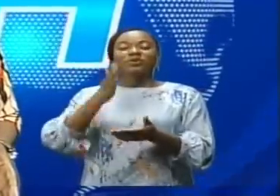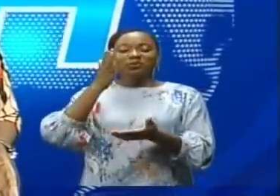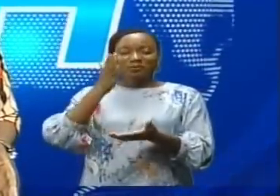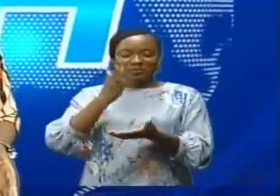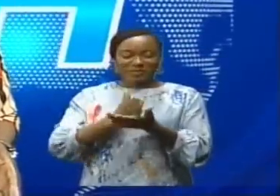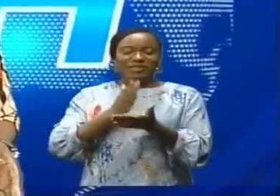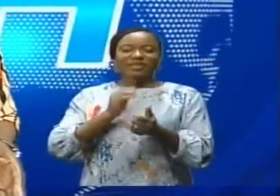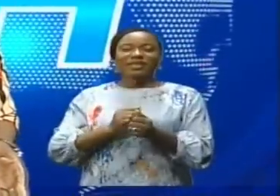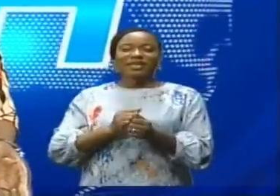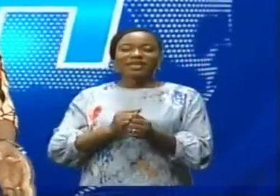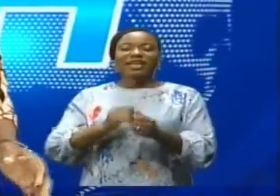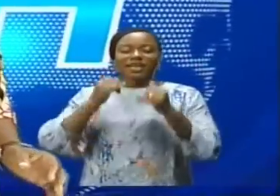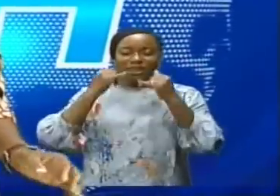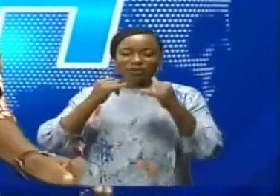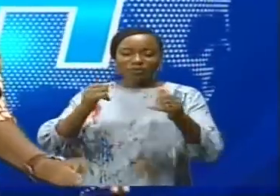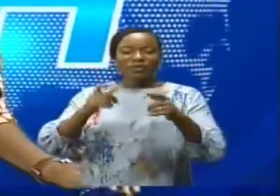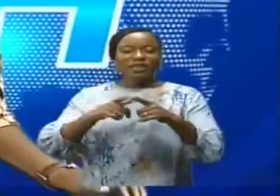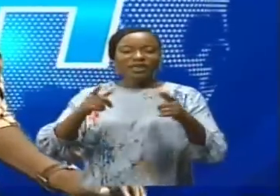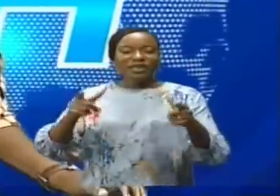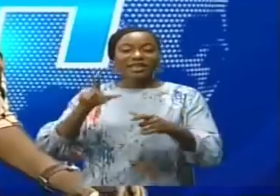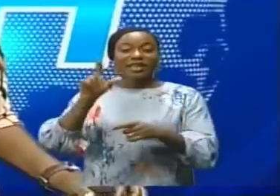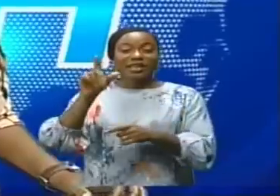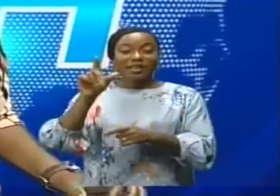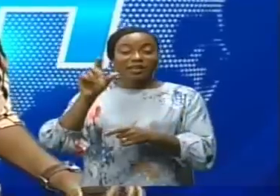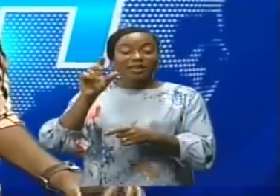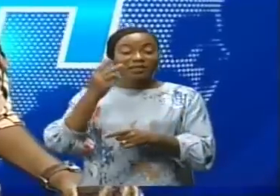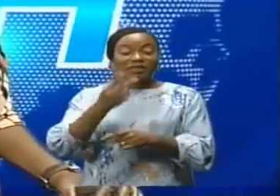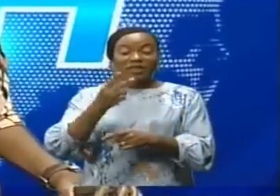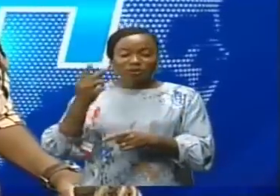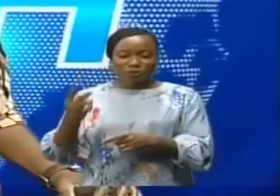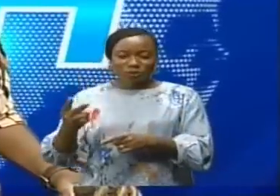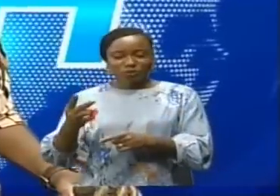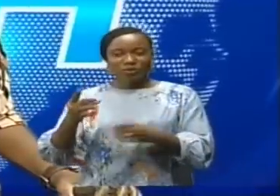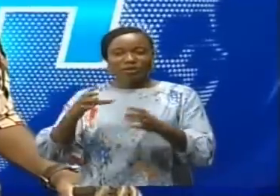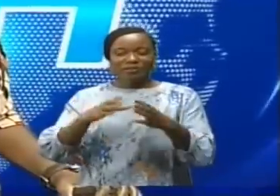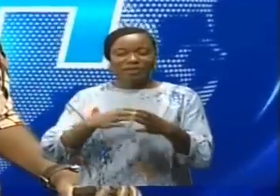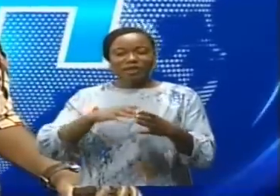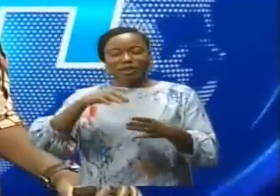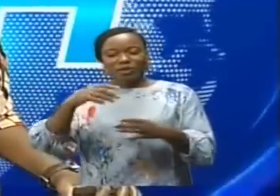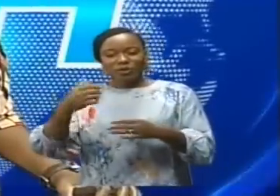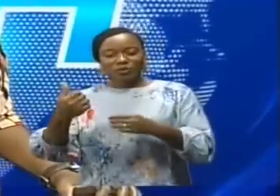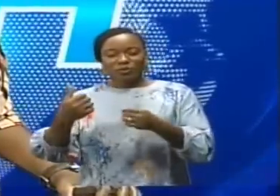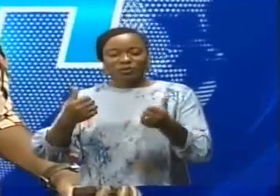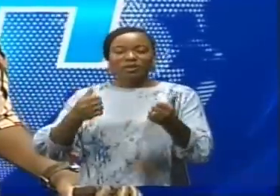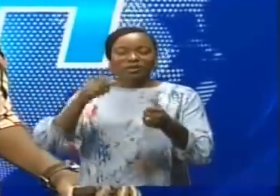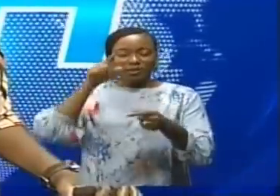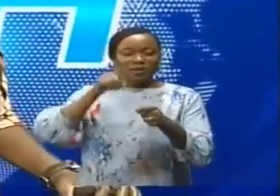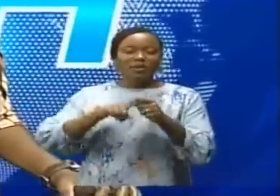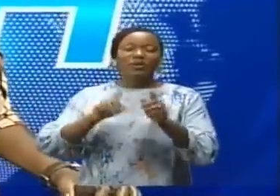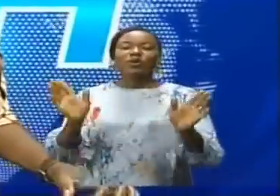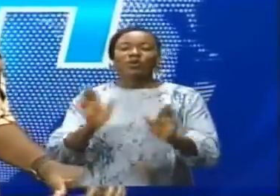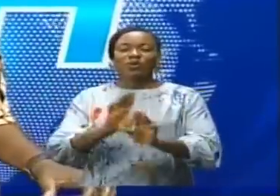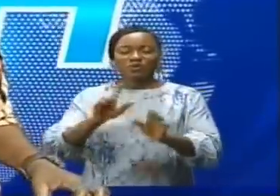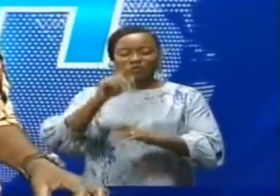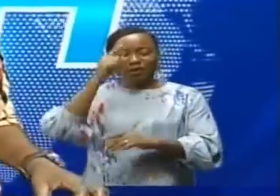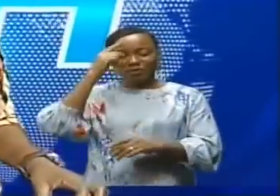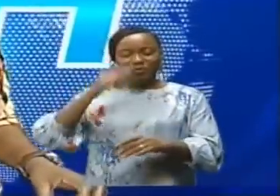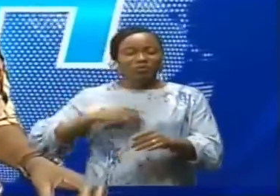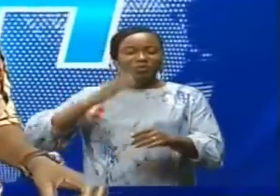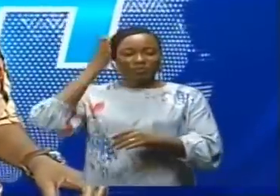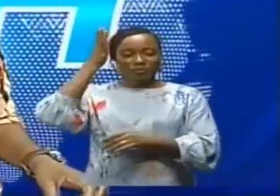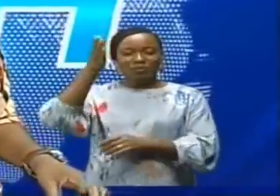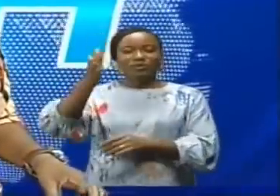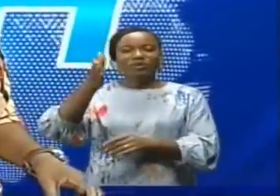va passer, la grande édition passera à 22h avec Anita Rouamba. Bonne suite de programme sur la